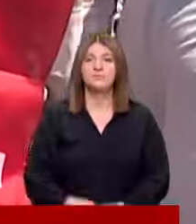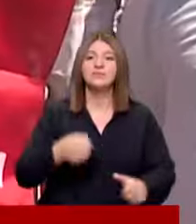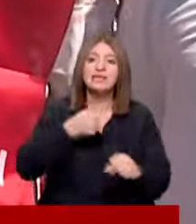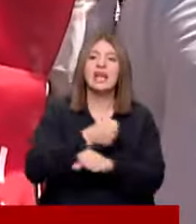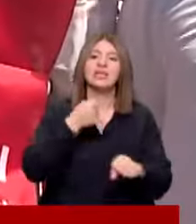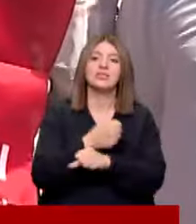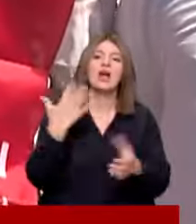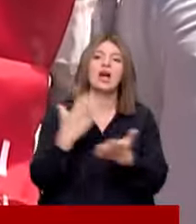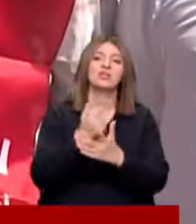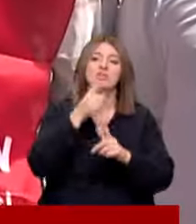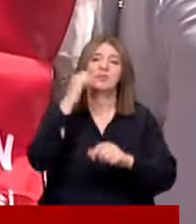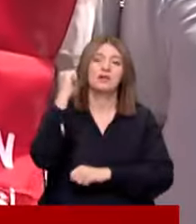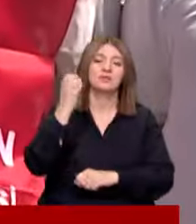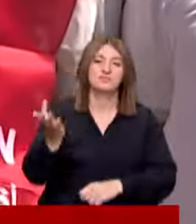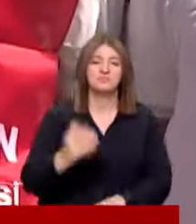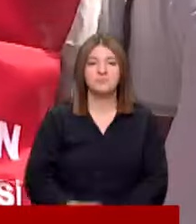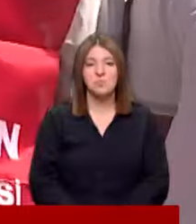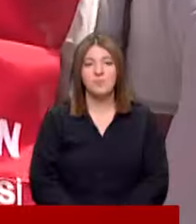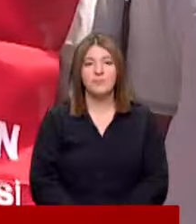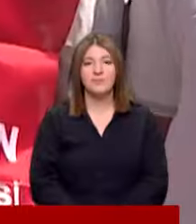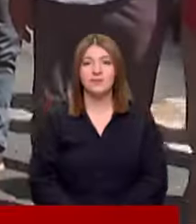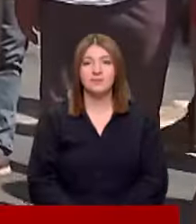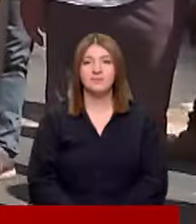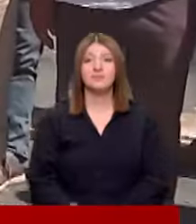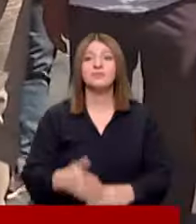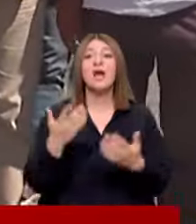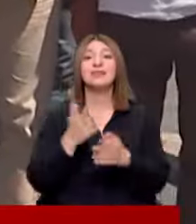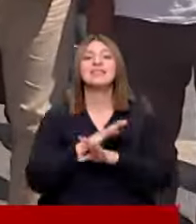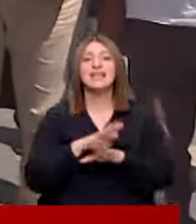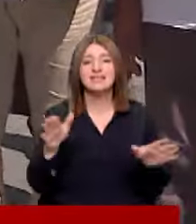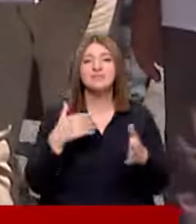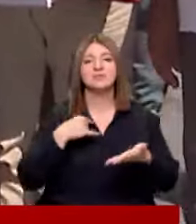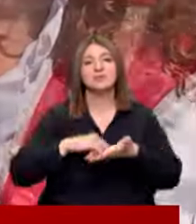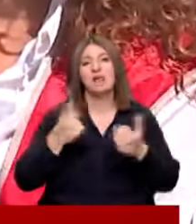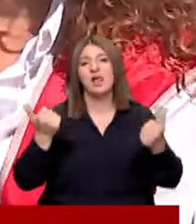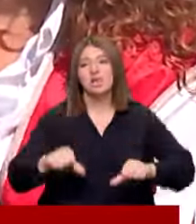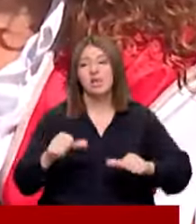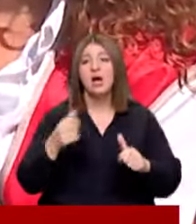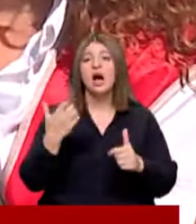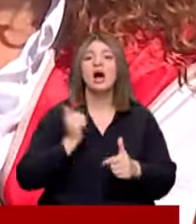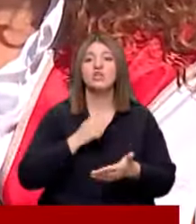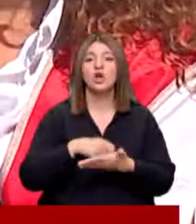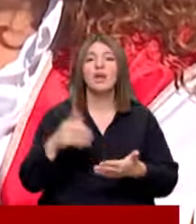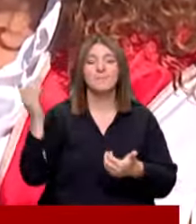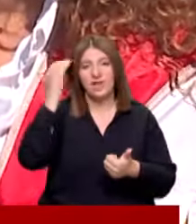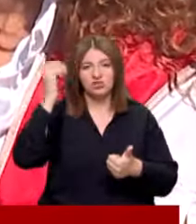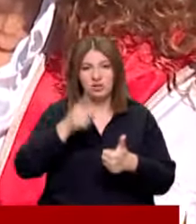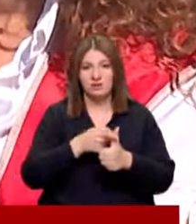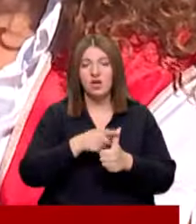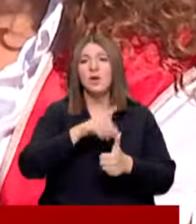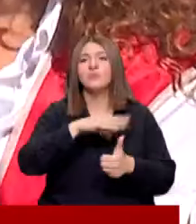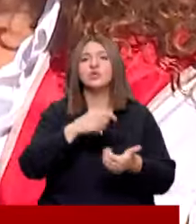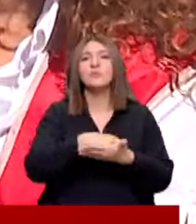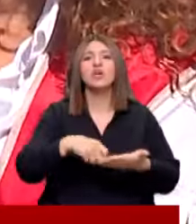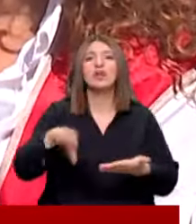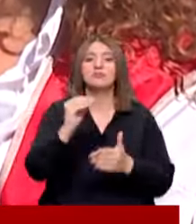Direne, direne kazanacağız Artık yeter, geçinemiyoruz Asgari ücret başta olmak üzere tüm